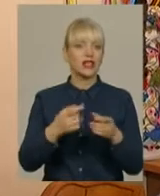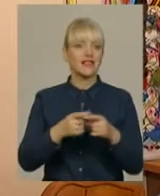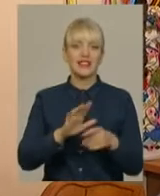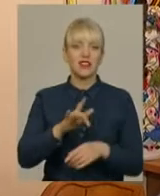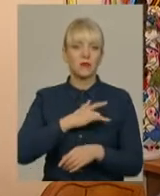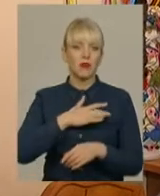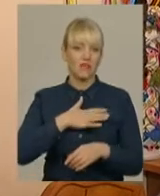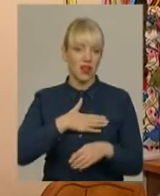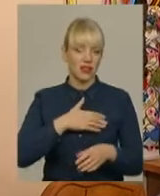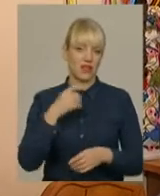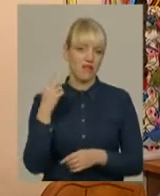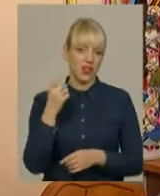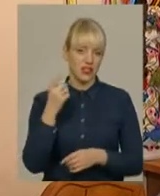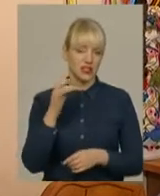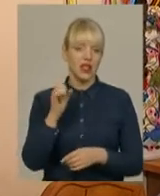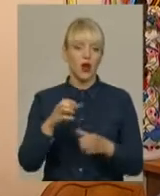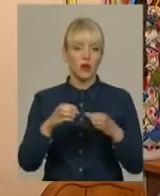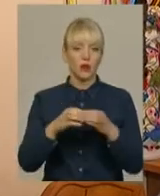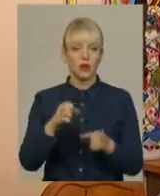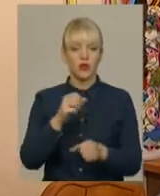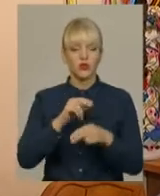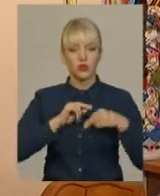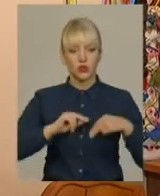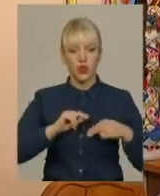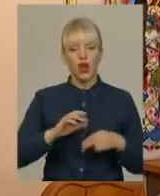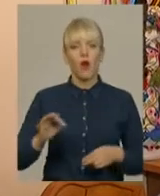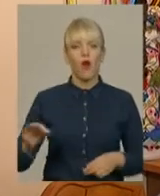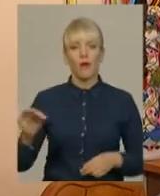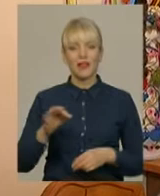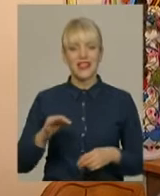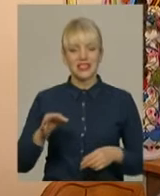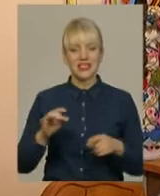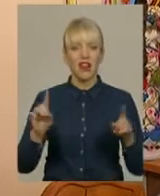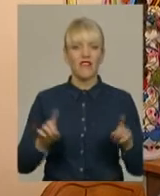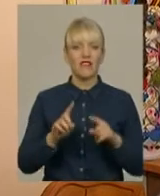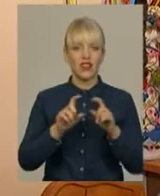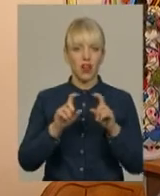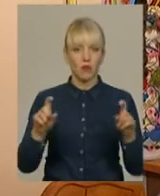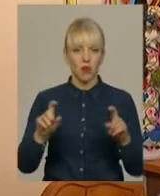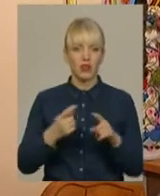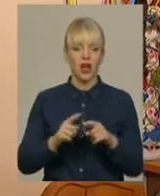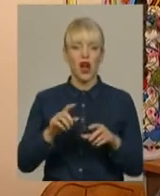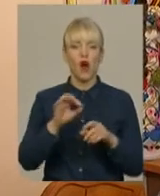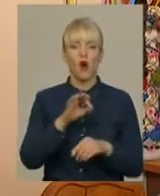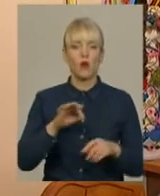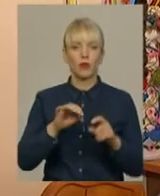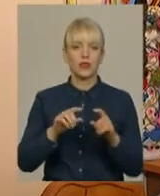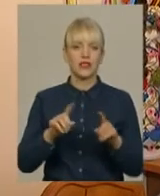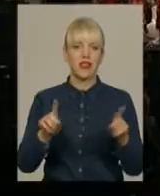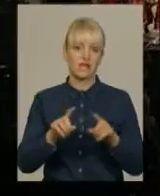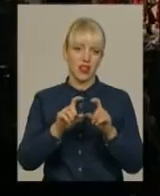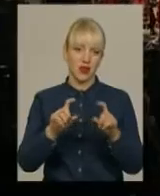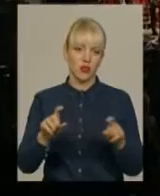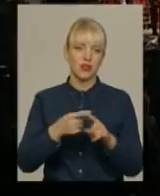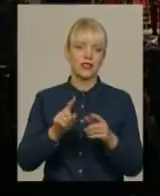Колектив працює в обласній філармонії. А обласна філармонія – це комунальний заклад.